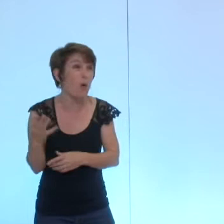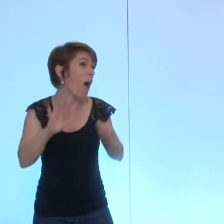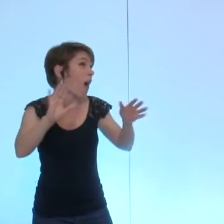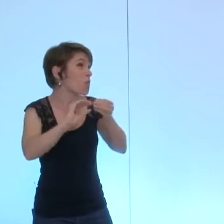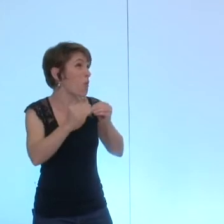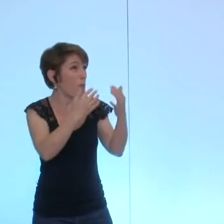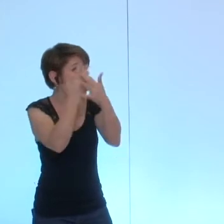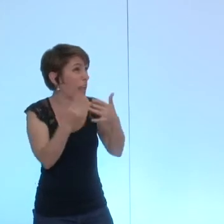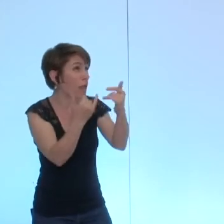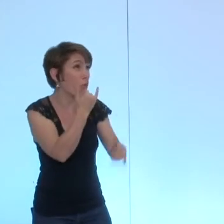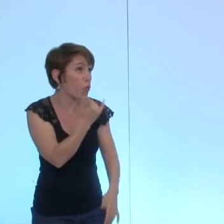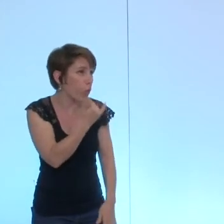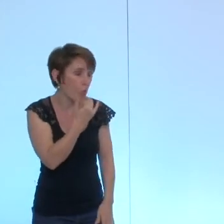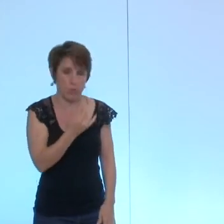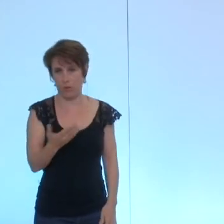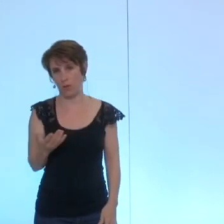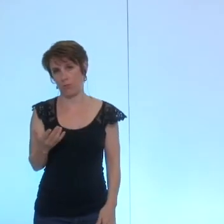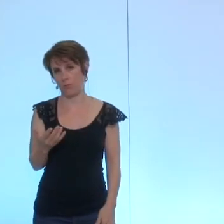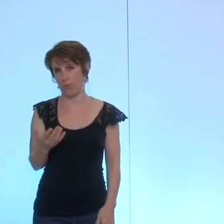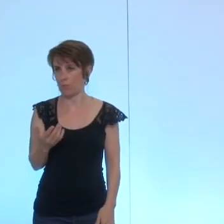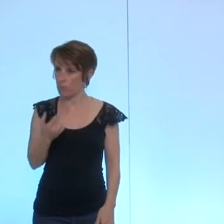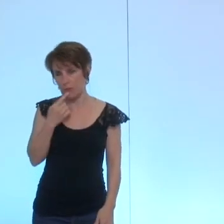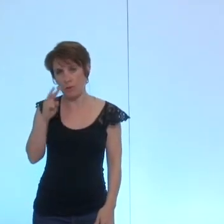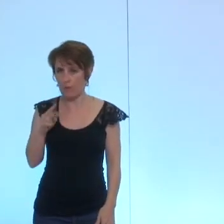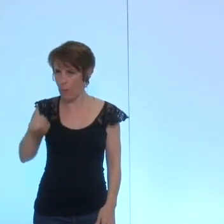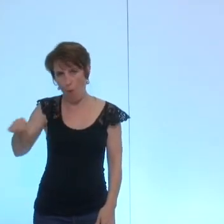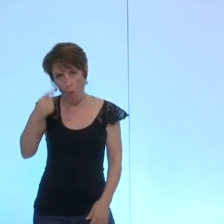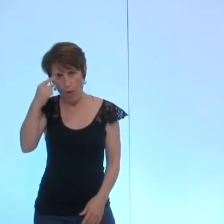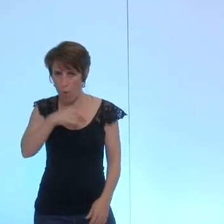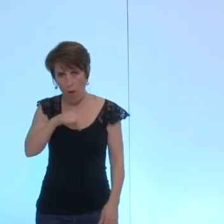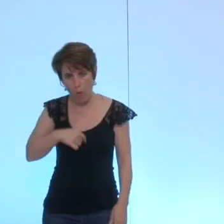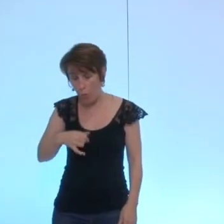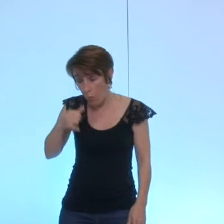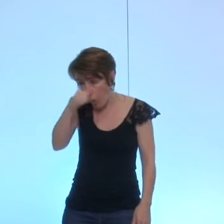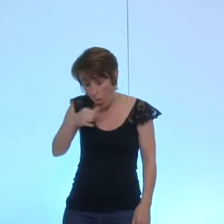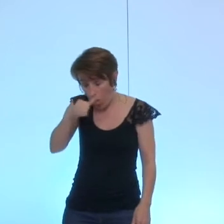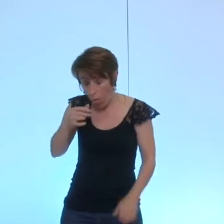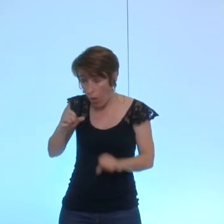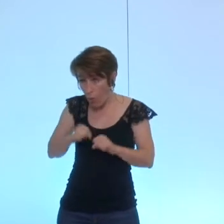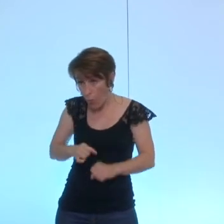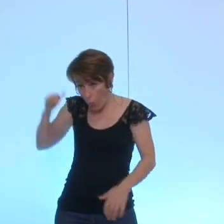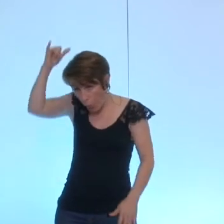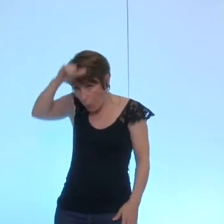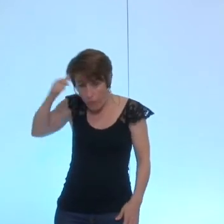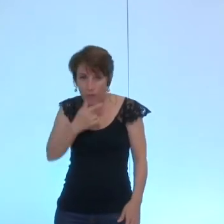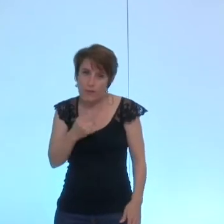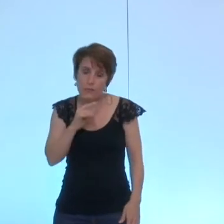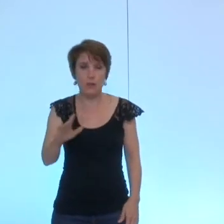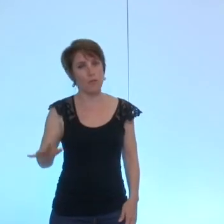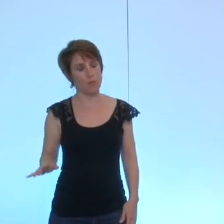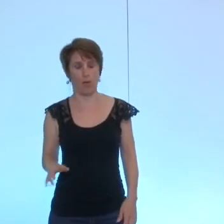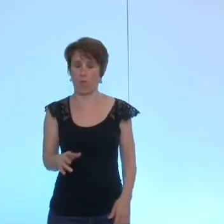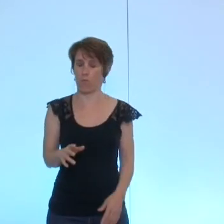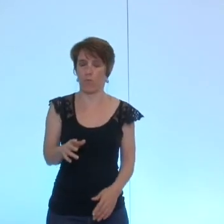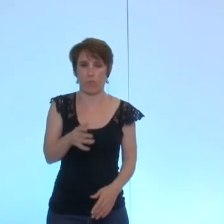surtout son interlocuteur pour une personne assez bête capable de gober la supercherie plus c'est gros plus ça passe alors monsieur le maire